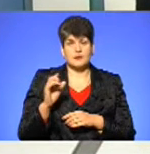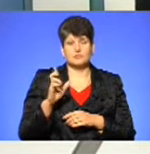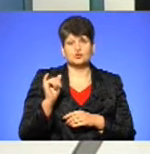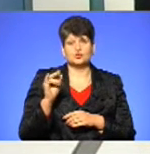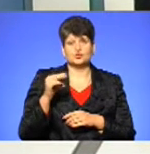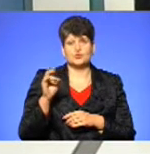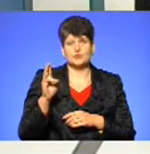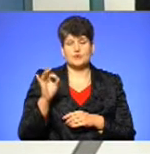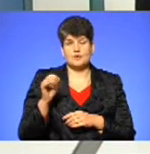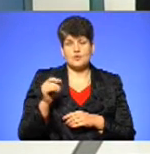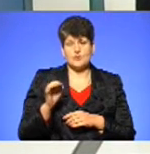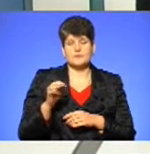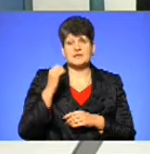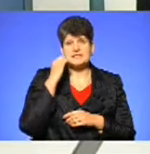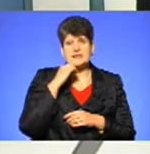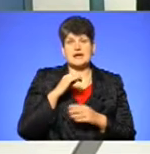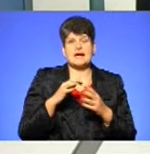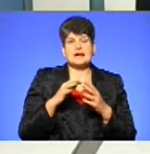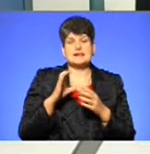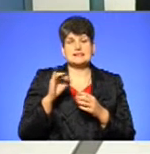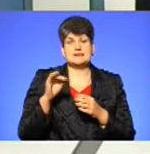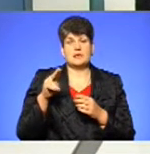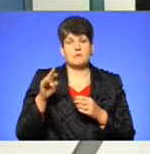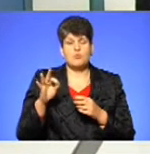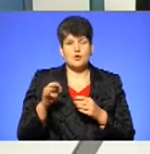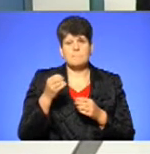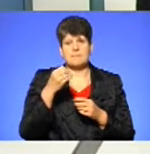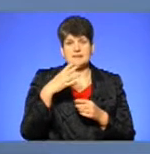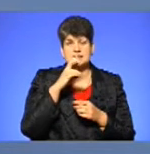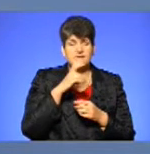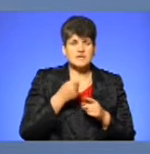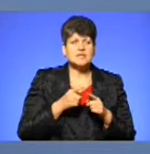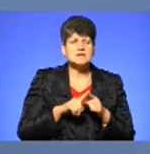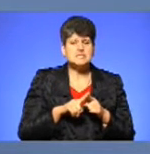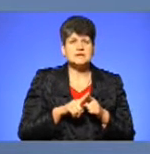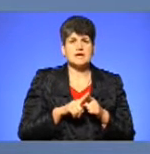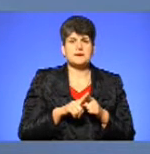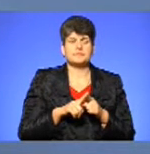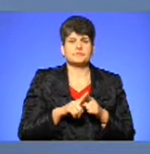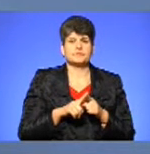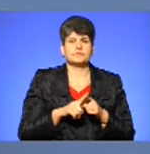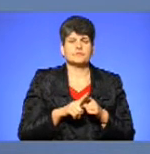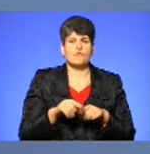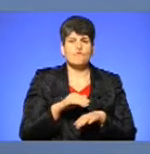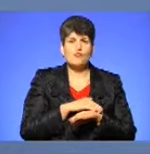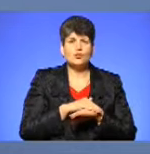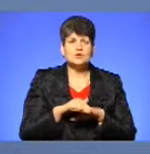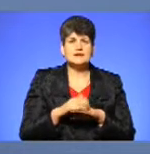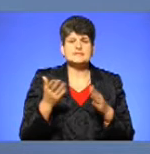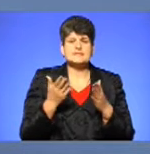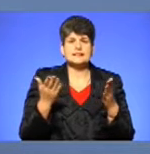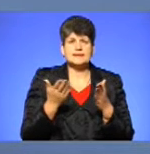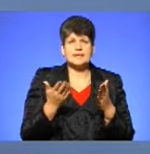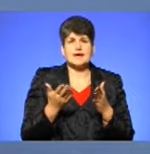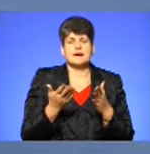де Стересільпо, Злуки, 15 квітня. Це такі найбільш насичені вулиці, де водії нехтують